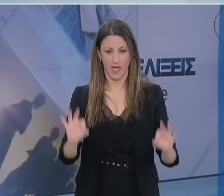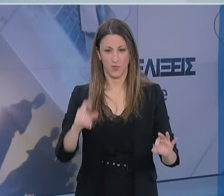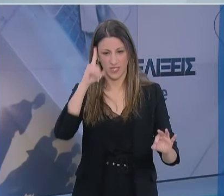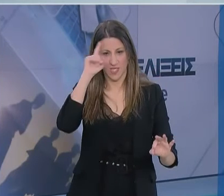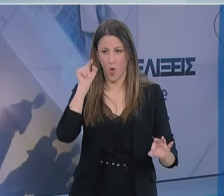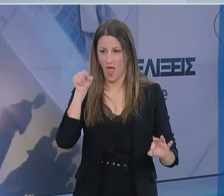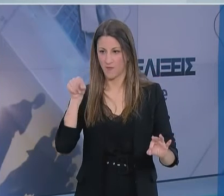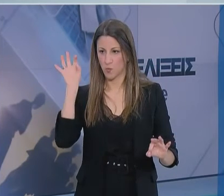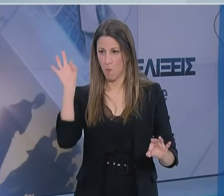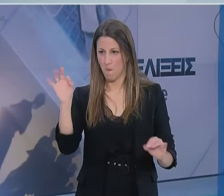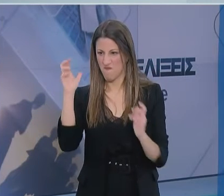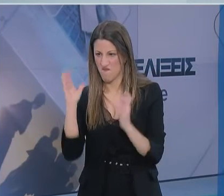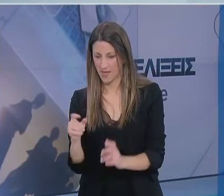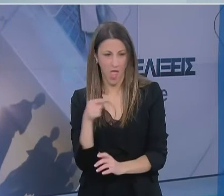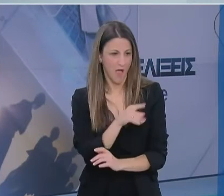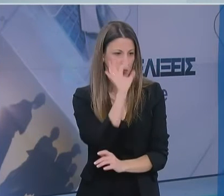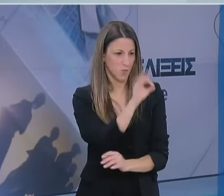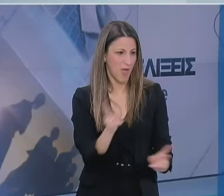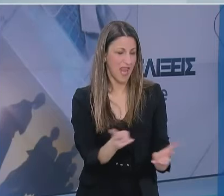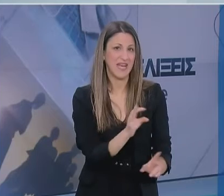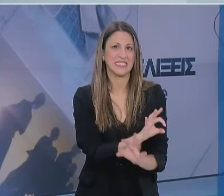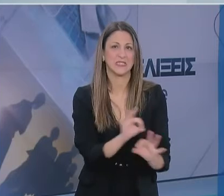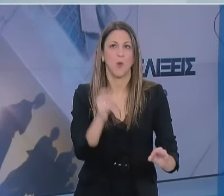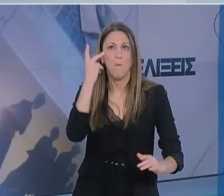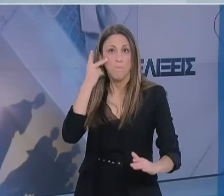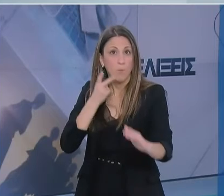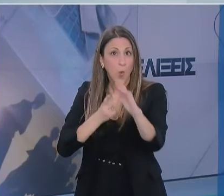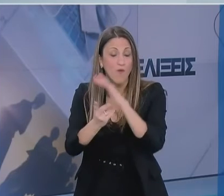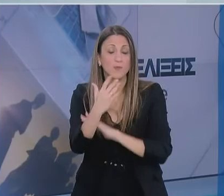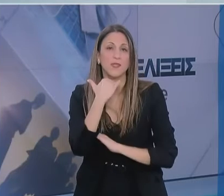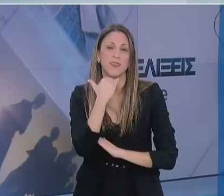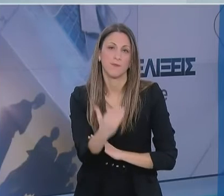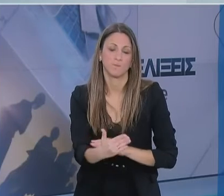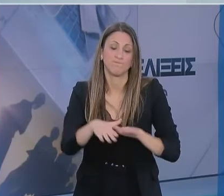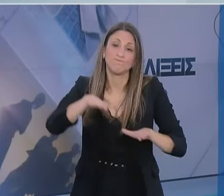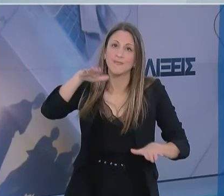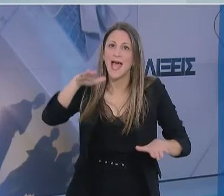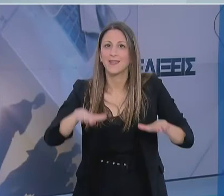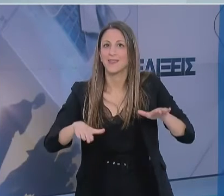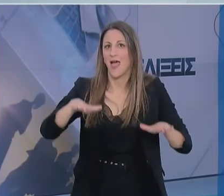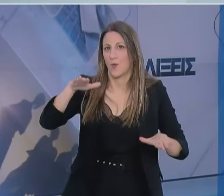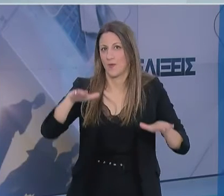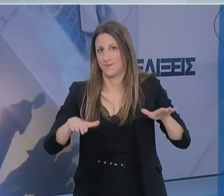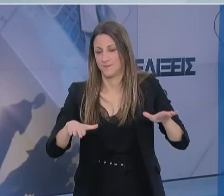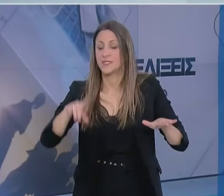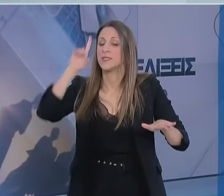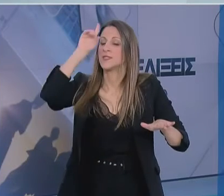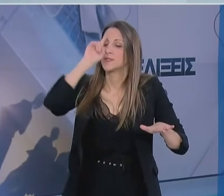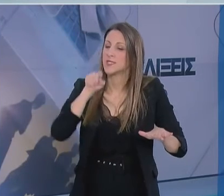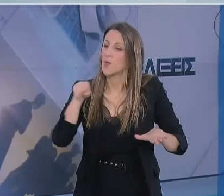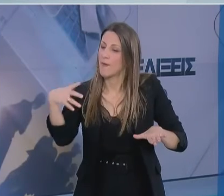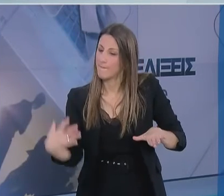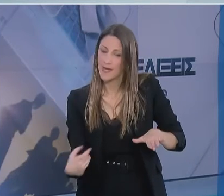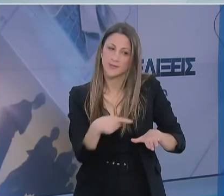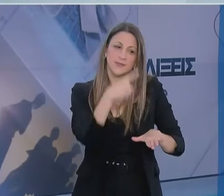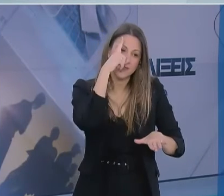με το οποίο να ξεκαθαρίζεις ποιος θα κάνει τη βαριά νόσου και ποιος θα μείνει χωρίς συμπτώματα. Αυτό που ξέρουμε είναι ότι υπάρχει και το ένα και